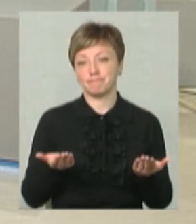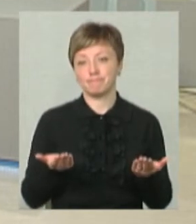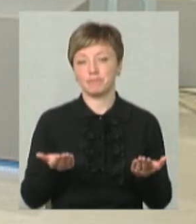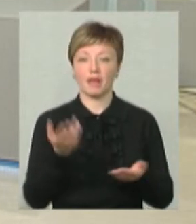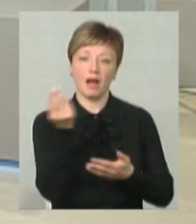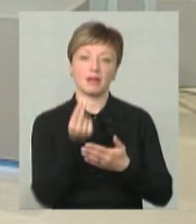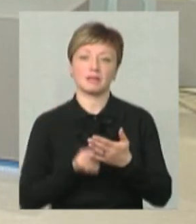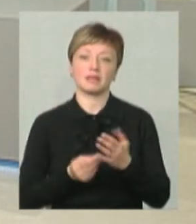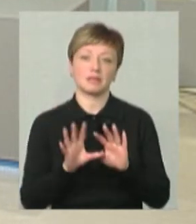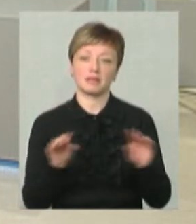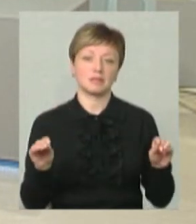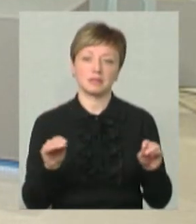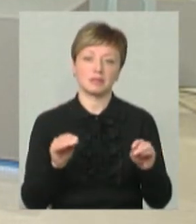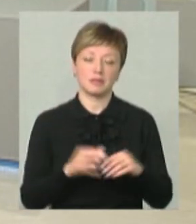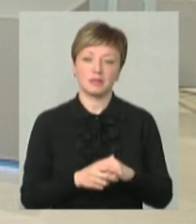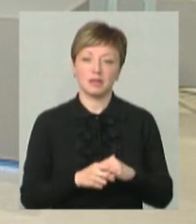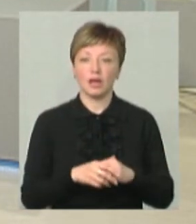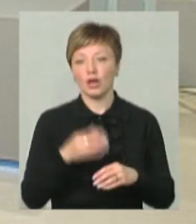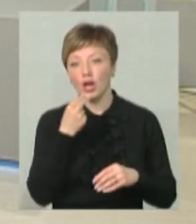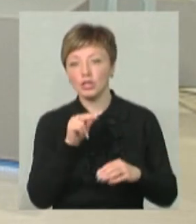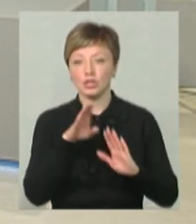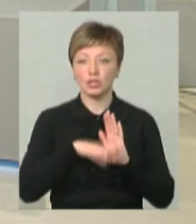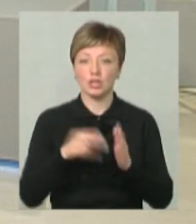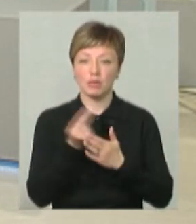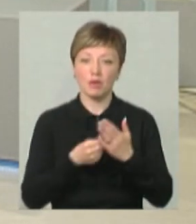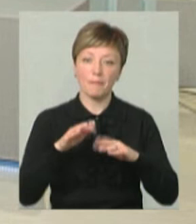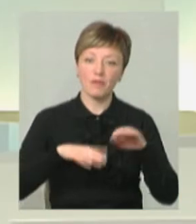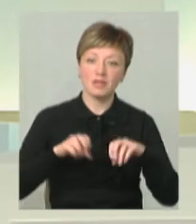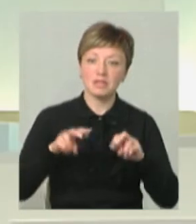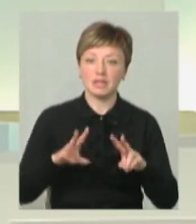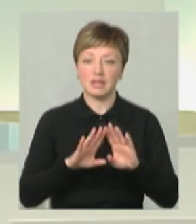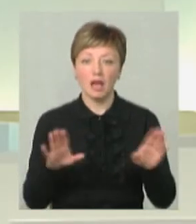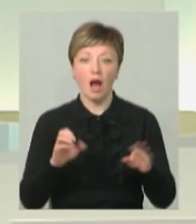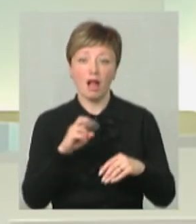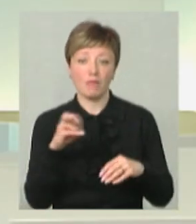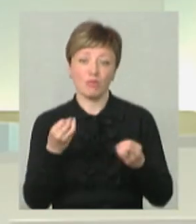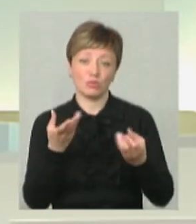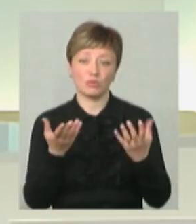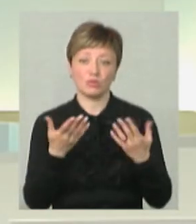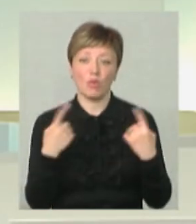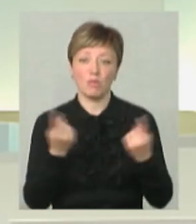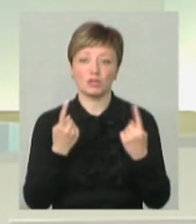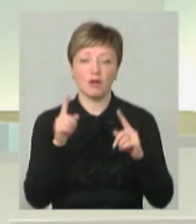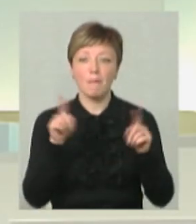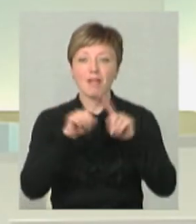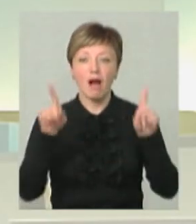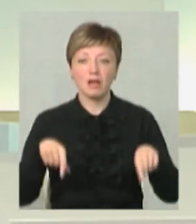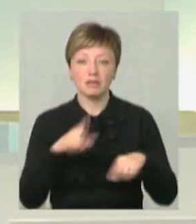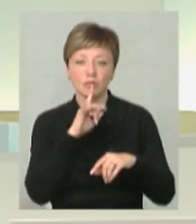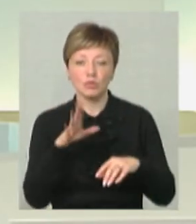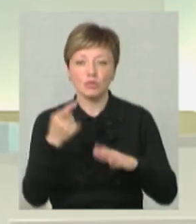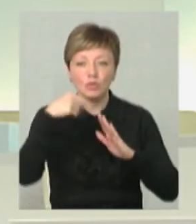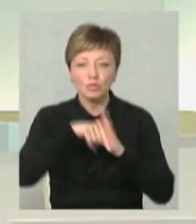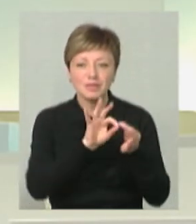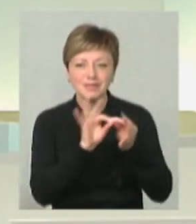картинка, краща, гірше намальована, професійніше, непрофесійніше, але вона просто не буде плаката, в ньому не буде